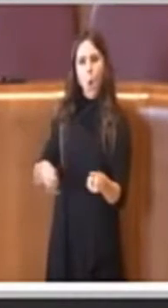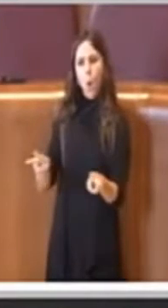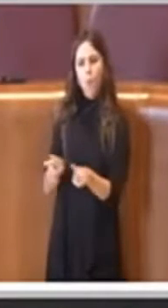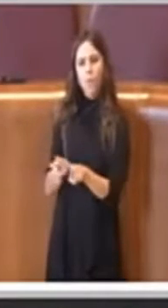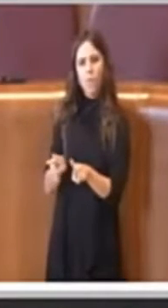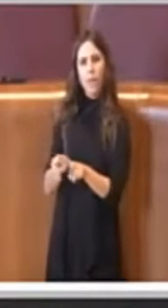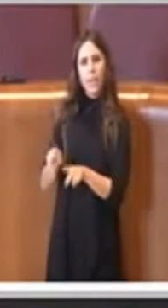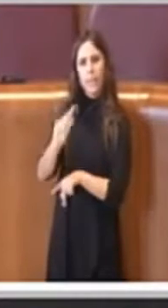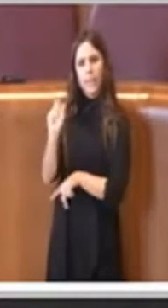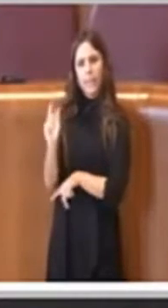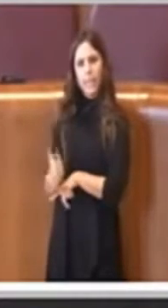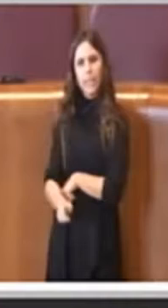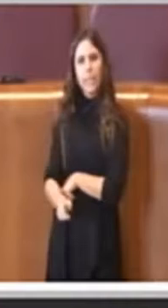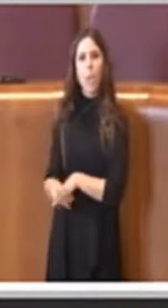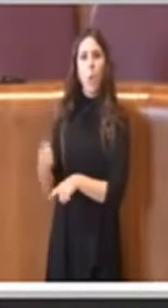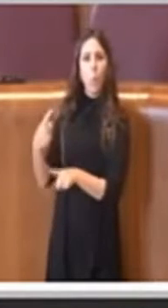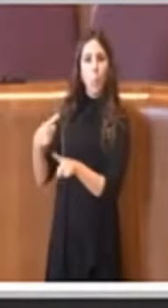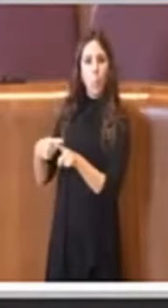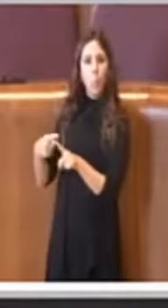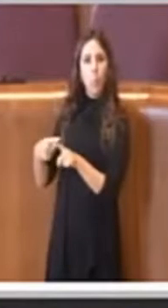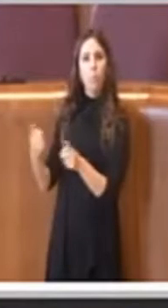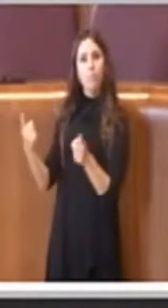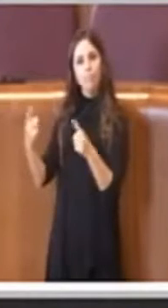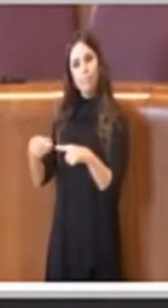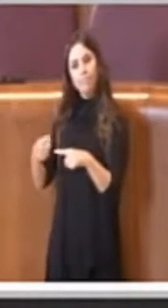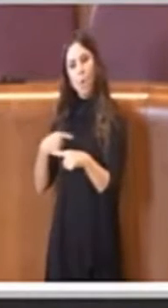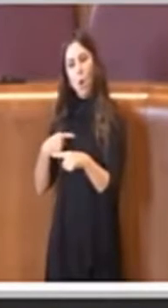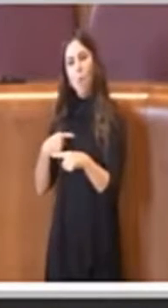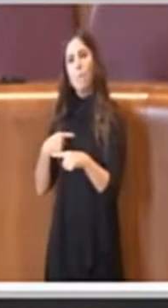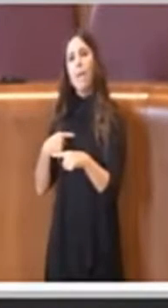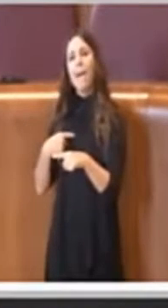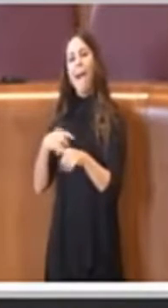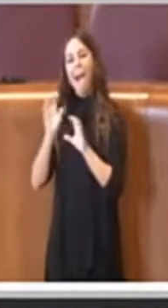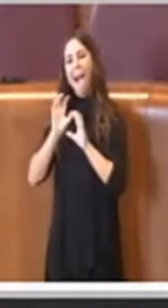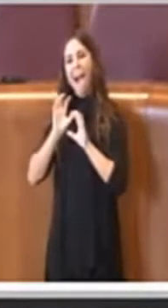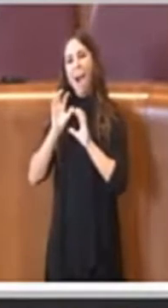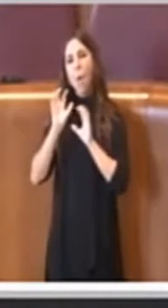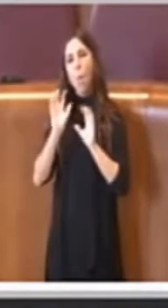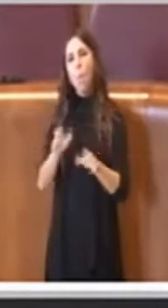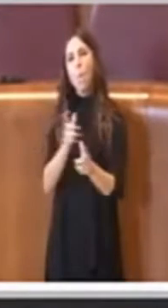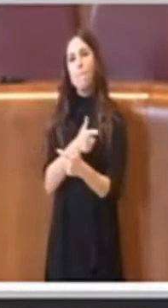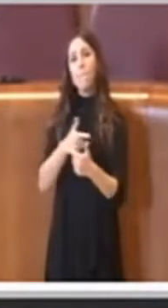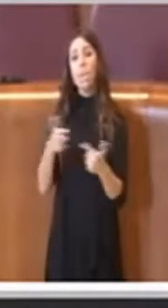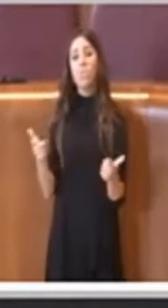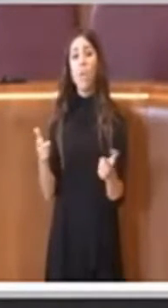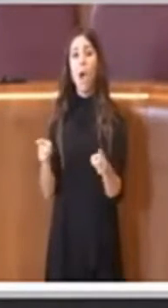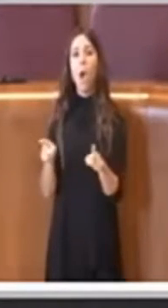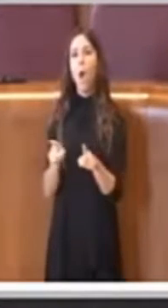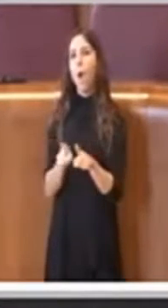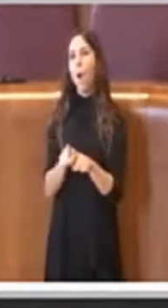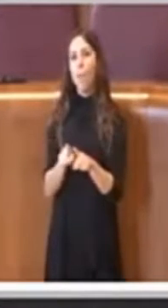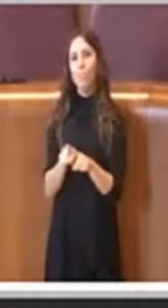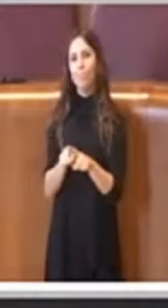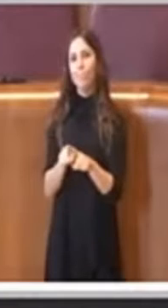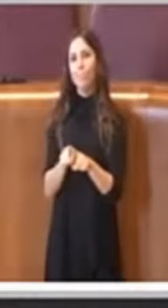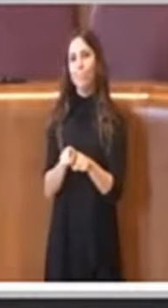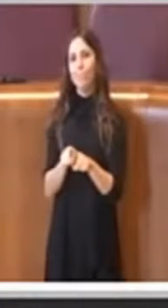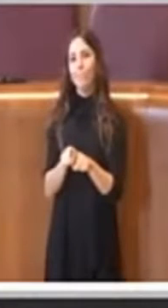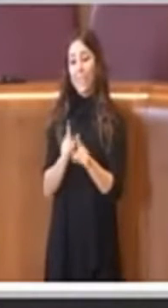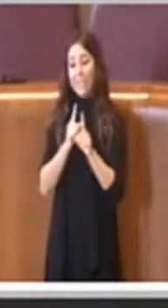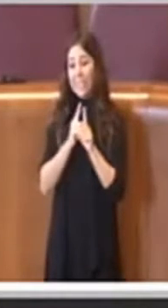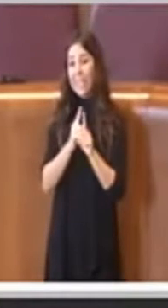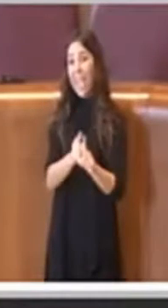opposizioni ci accusano, accusano la maggioranza di non stare sul pezzo relativamente ai problemi della